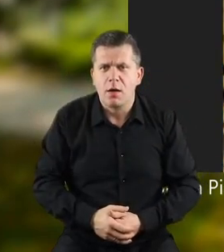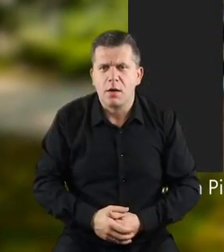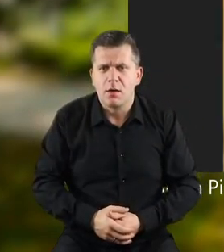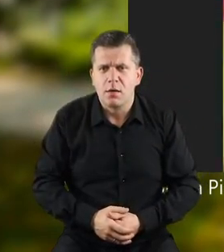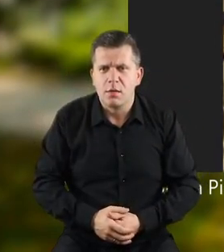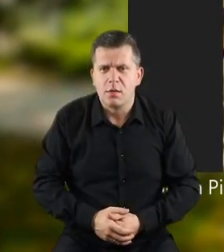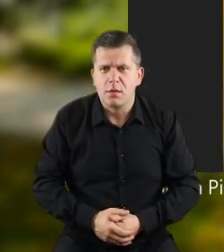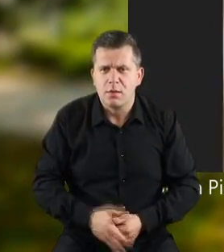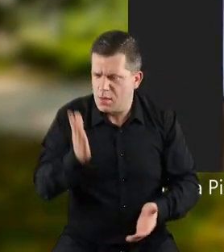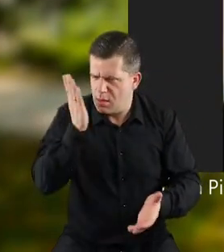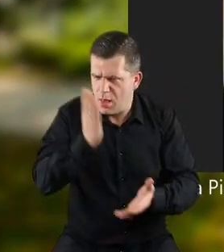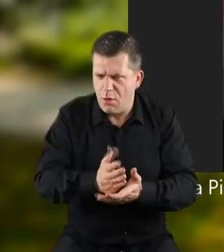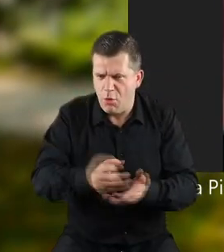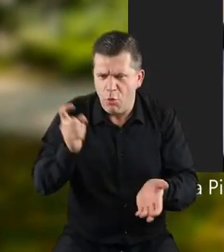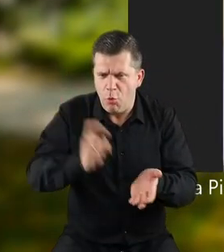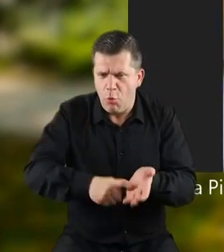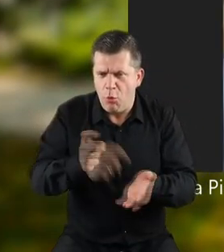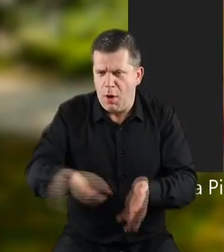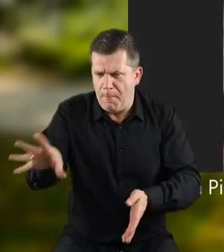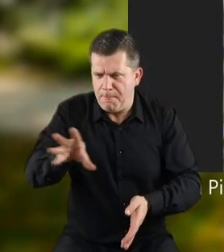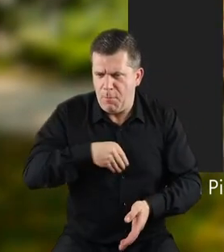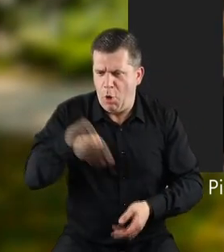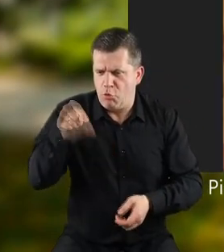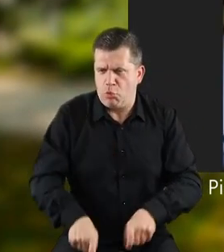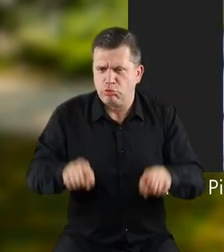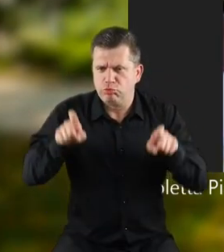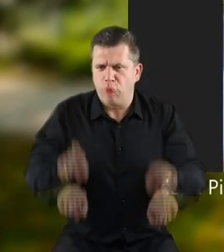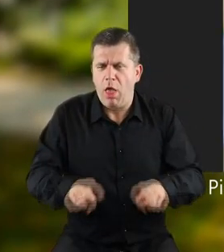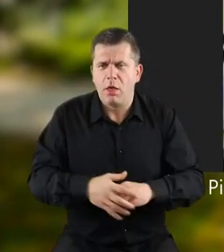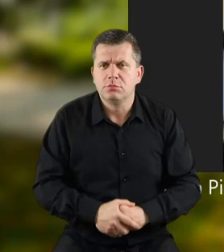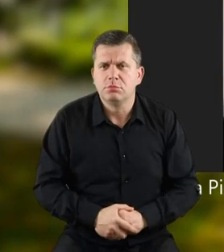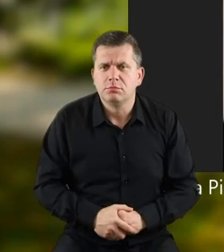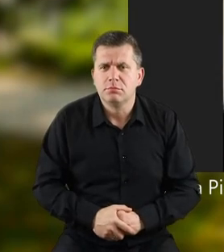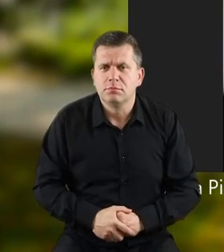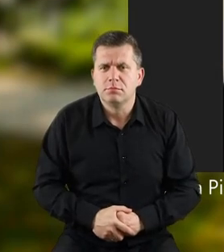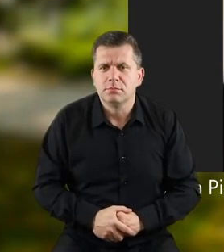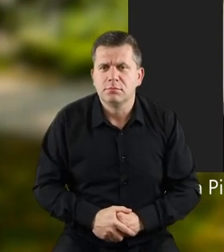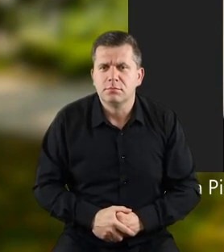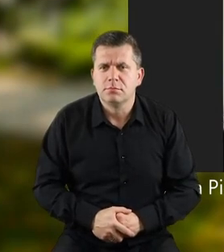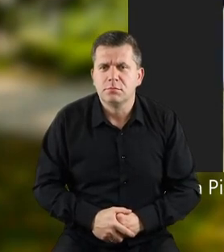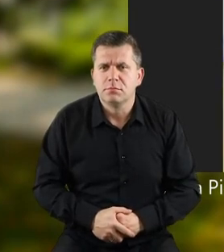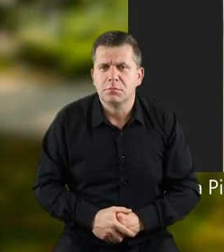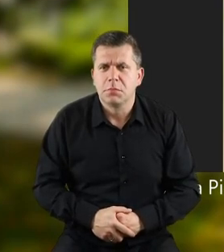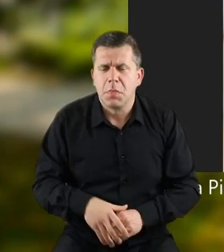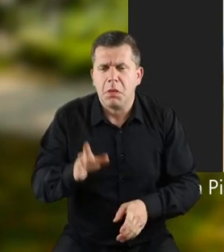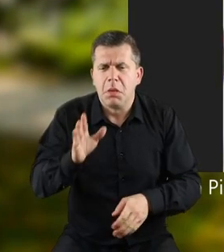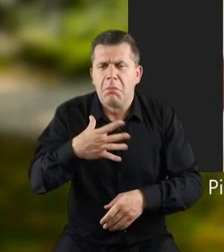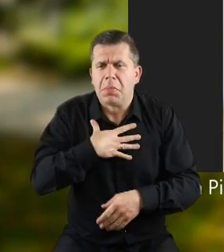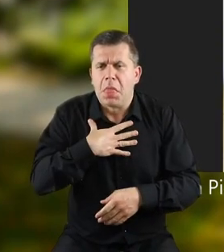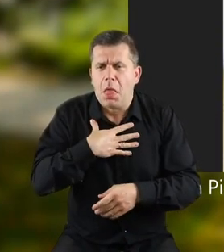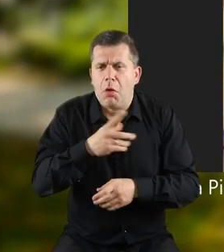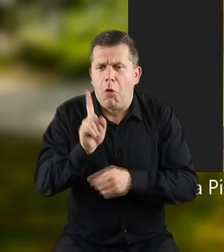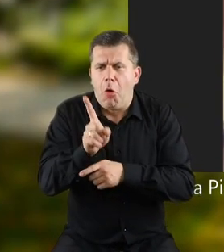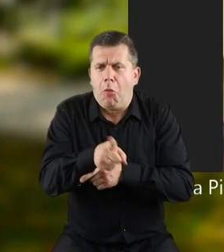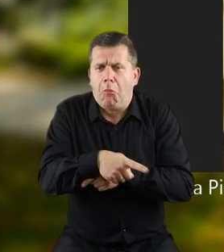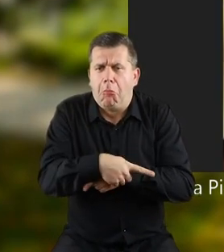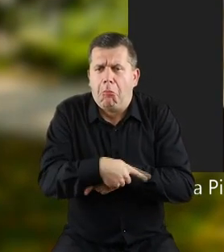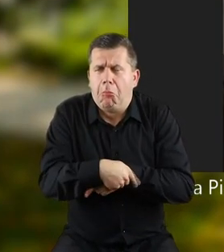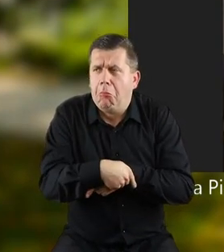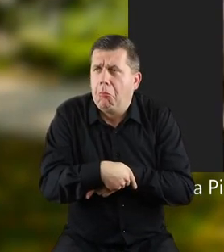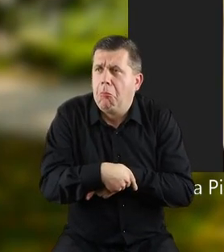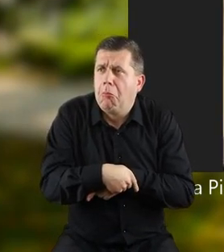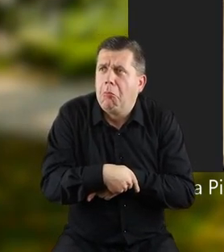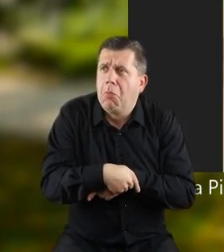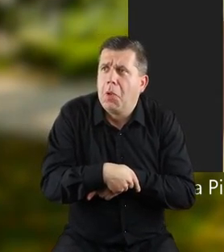Tylko kurki mogą tutaj siedzieć. Podwinął pies ogonek.